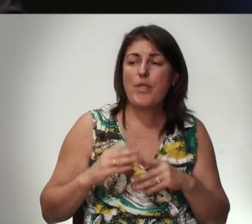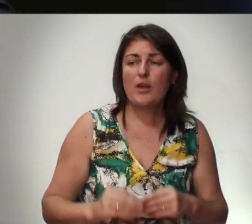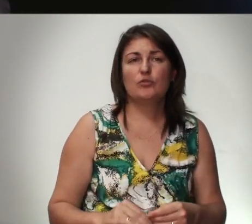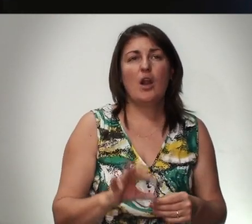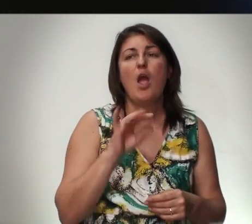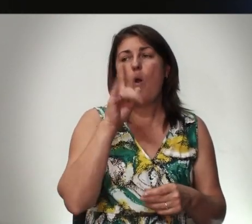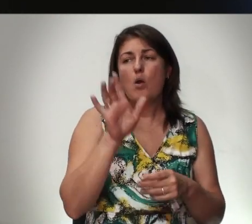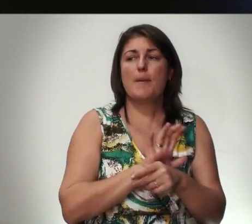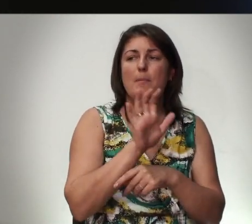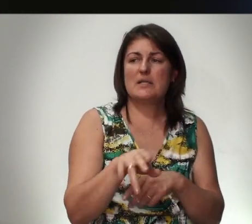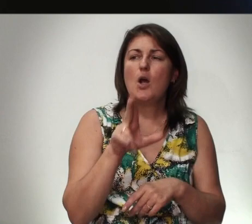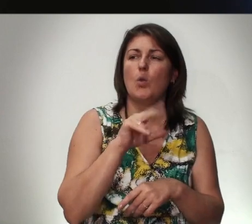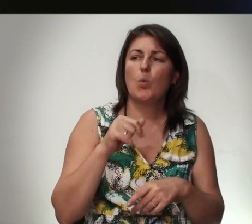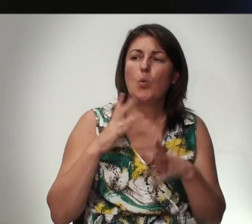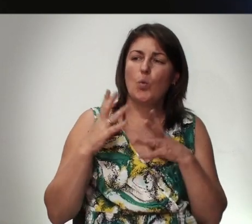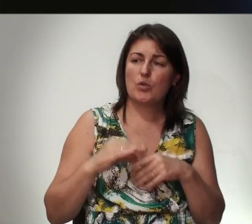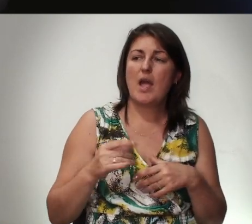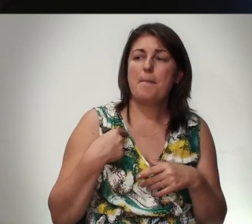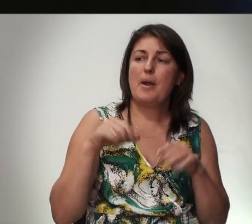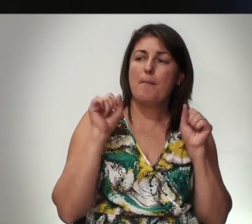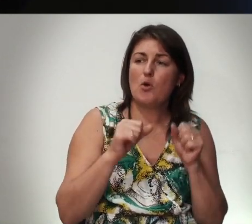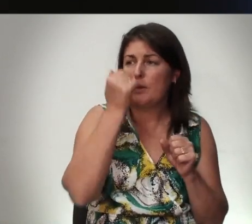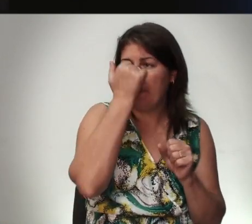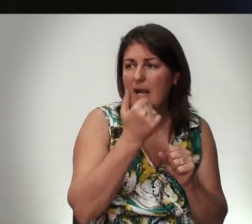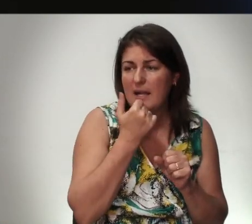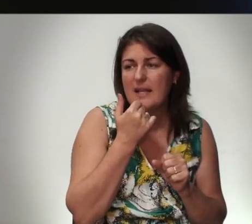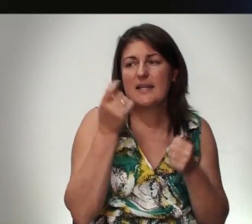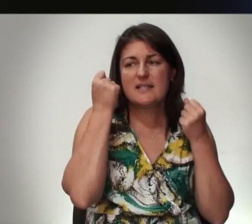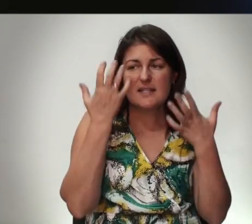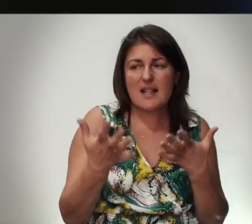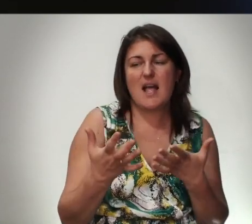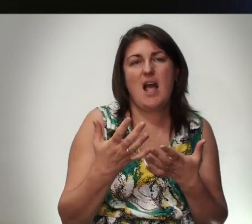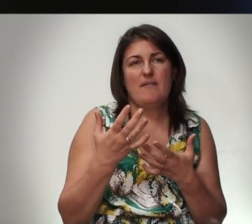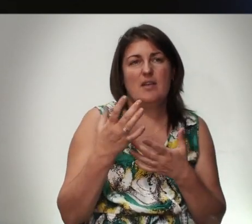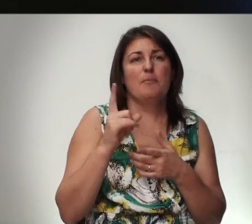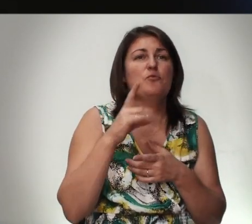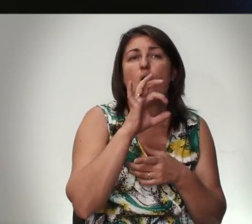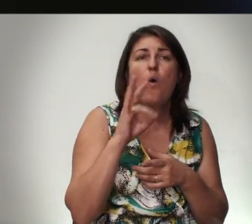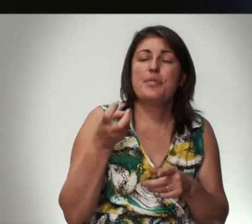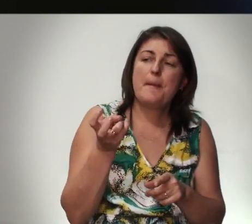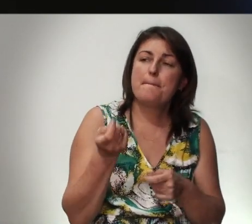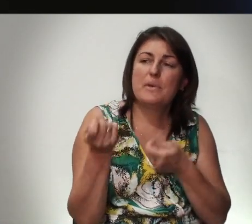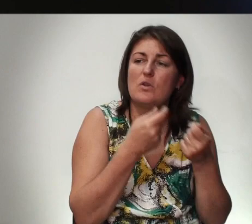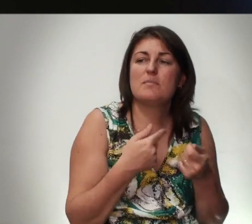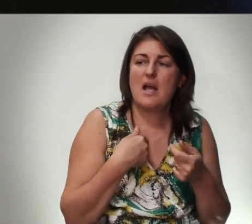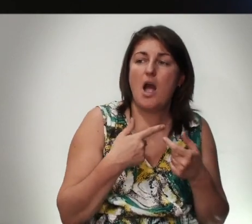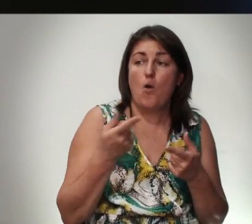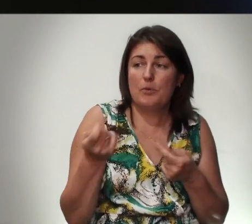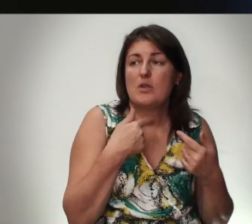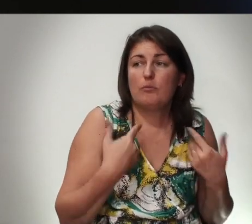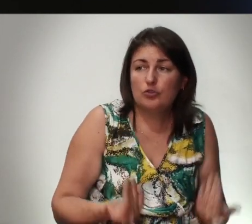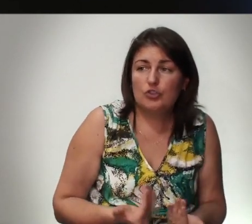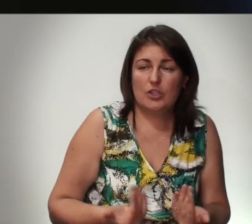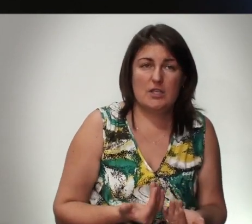И Он Послал Дух Утешителя И Мы Можем Благодарить И Славить И Не Воздыхать Потому Что Он Не Принес Нам Воздыхание О Жизнь